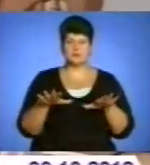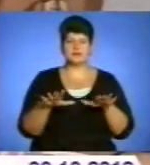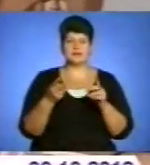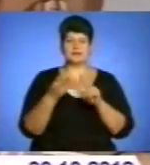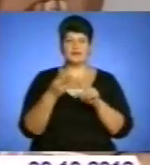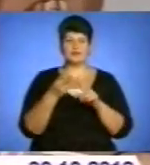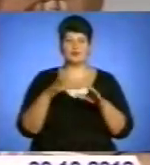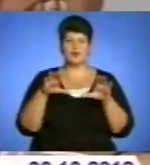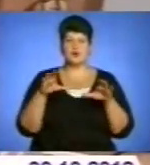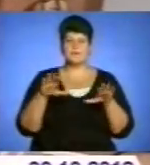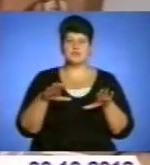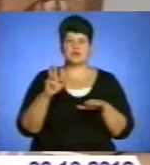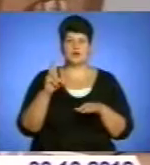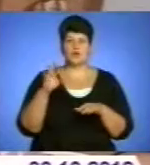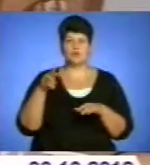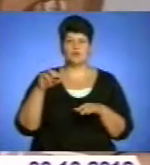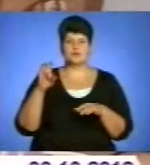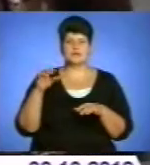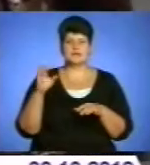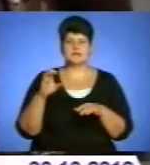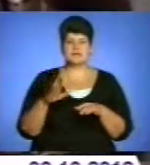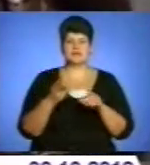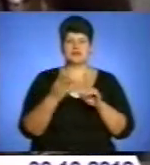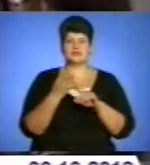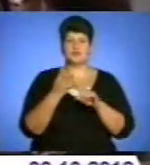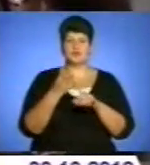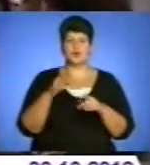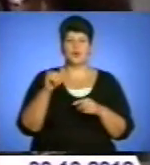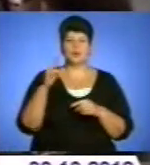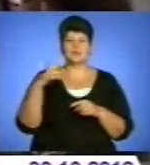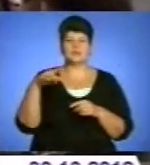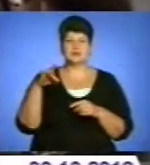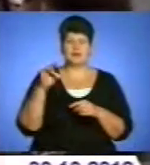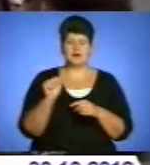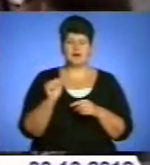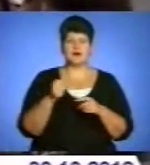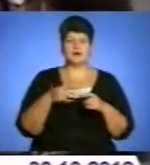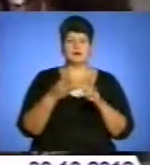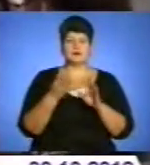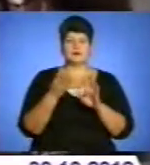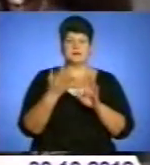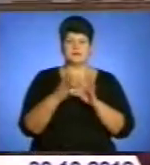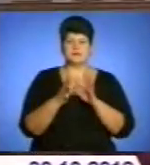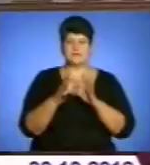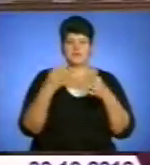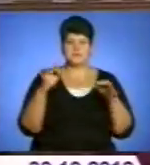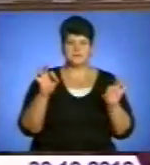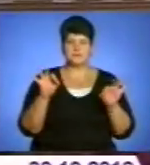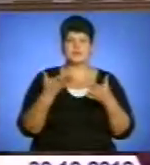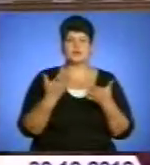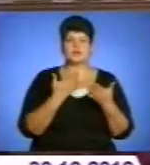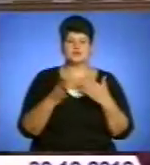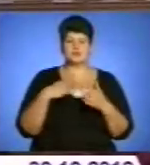Удар на четвертому. І замикає п'ятірку партія Свобода. Затримок у оприлюдненні результатів ЦВК не буде, наголосив голова Центрвиборчкому.